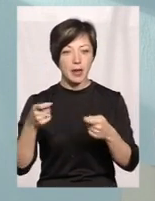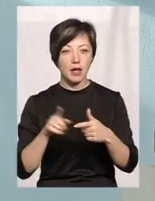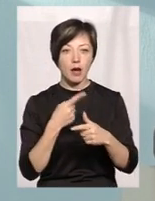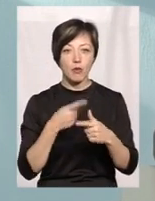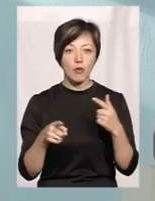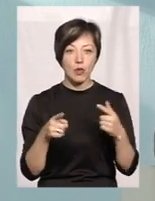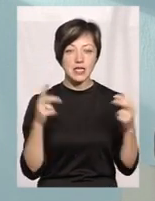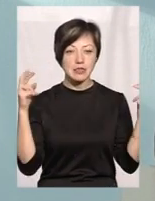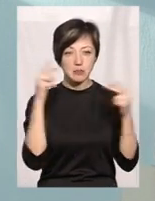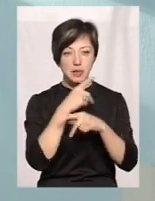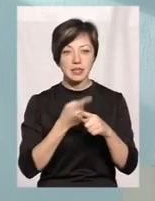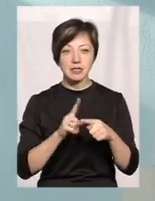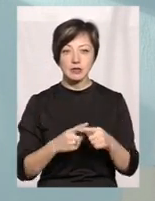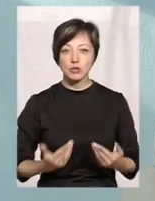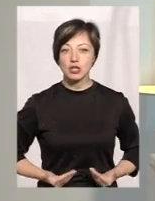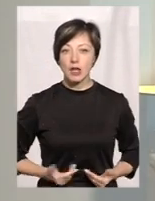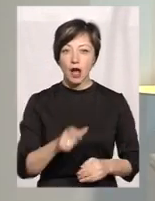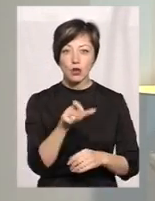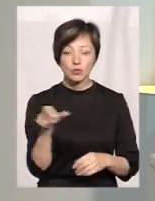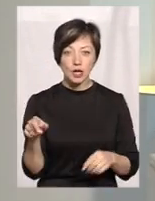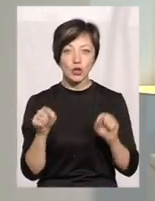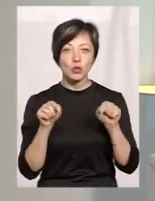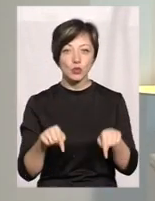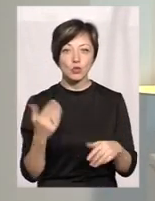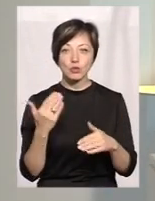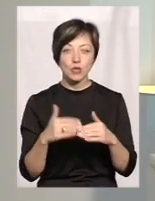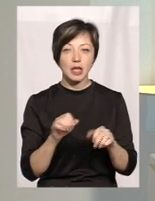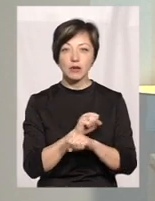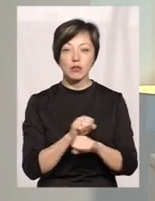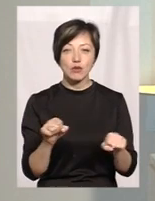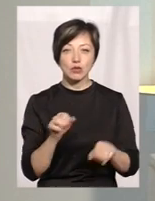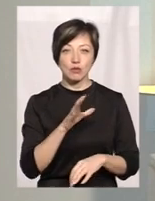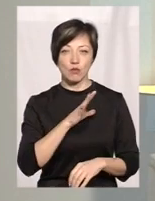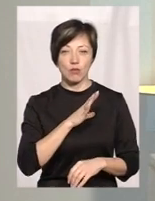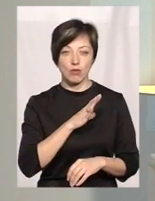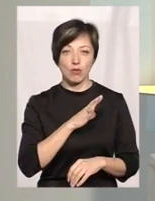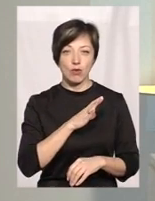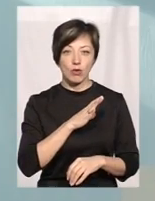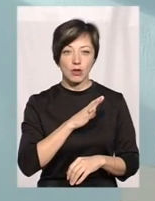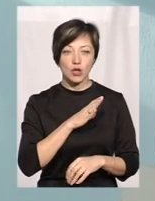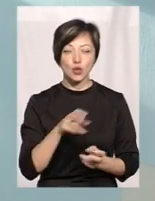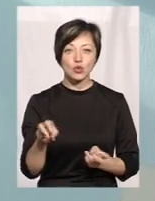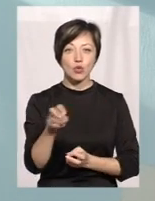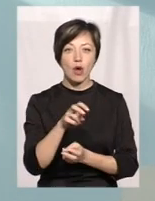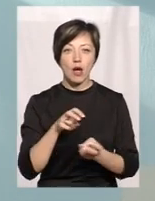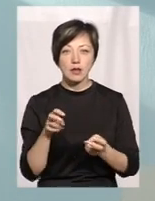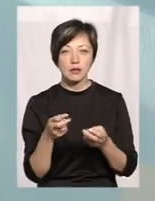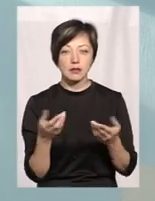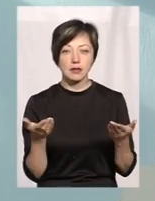десь буде якийсь збій за цим життя людське. Тому тут вже не можна було якимось чином шукати,